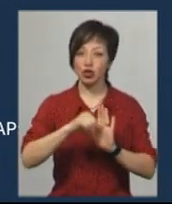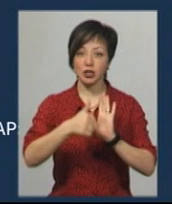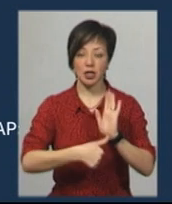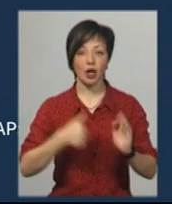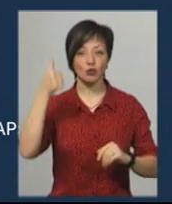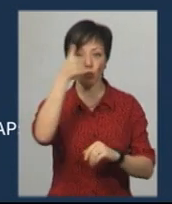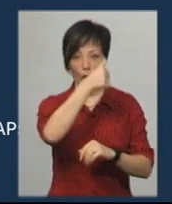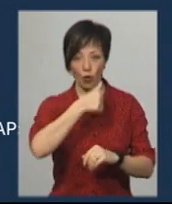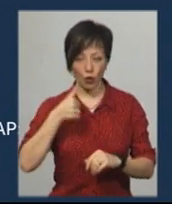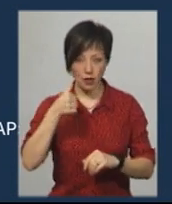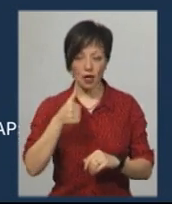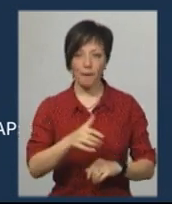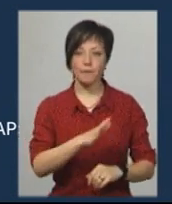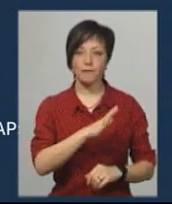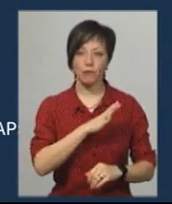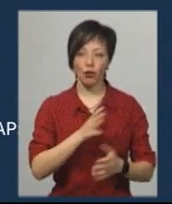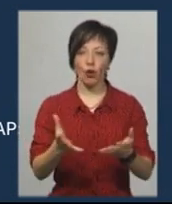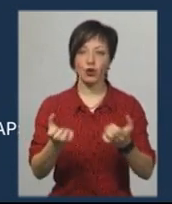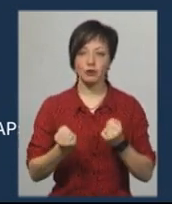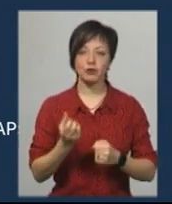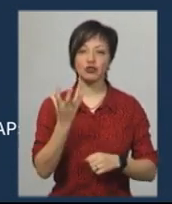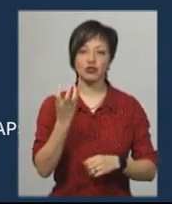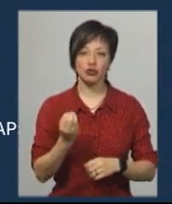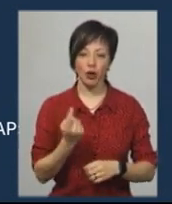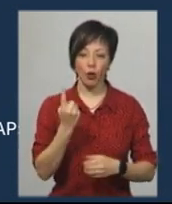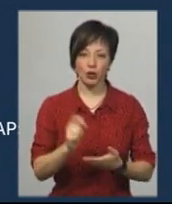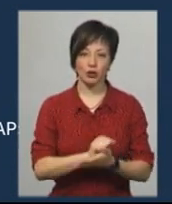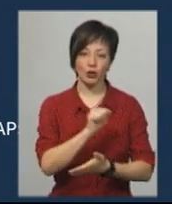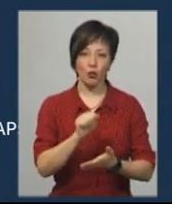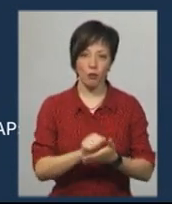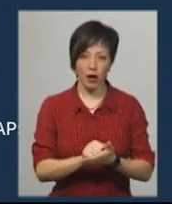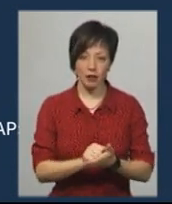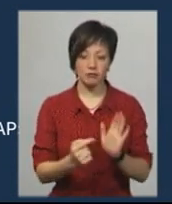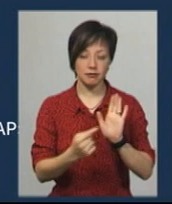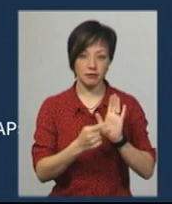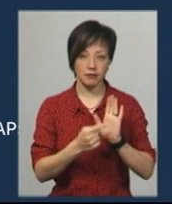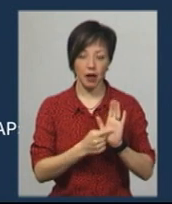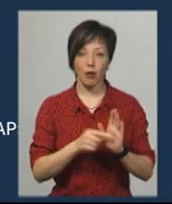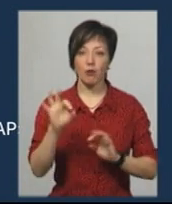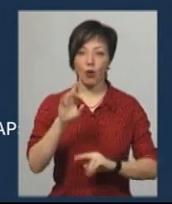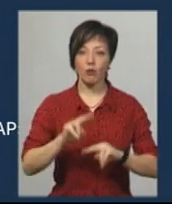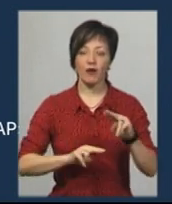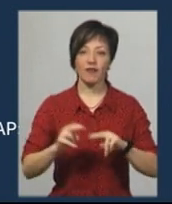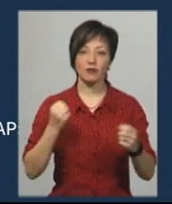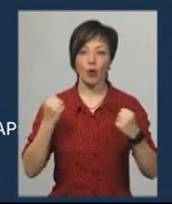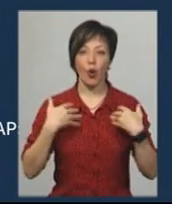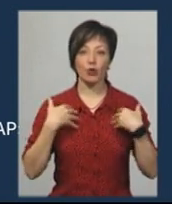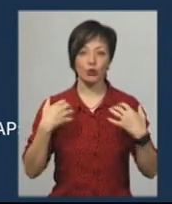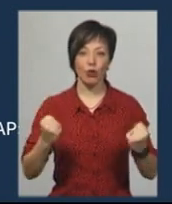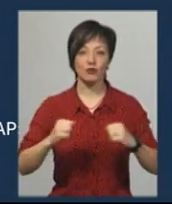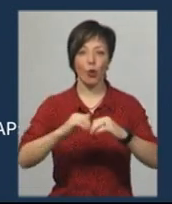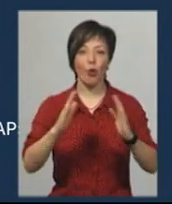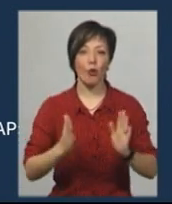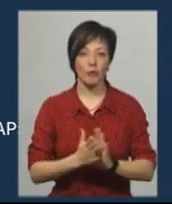жовтній місяці, було отримано ще один пакет містобудівних умов. Тут вже мова йде про будівництво фізкультурно-оздоровчого